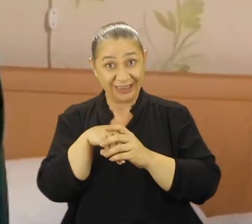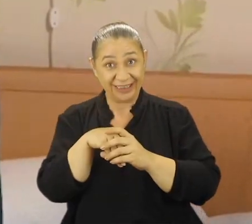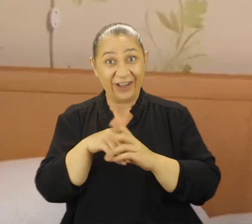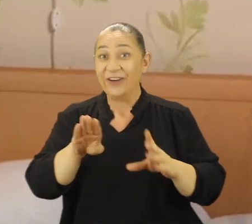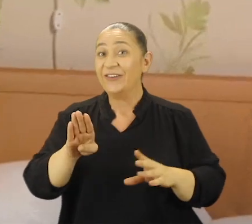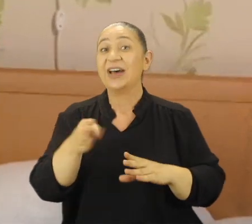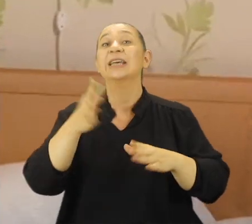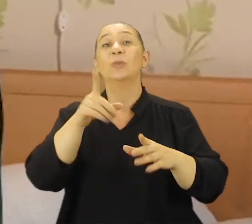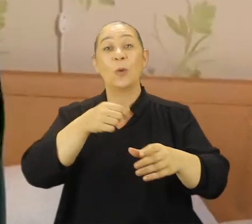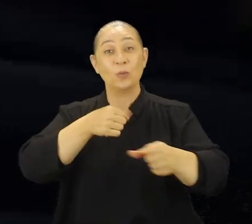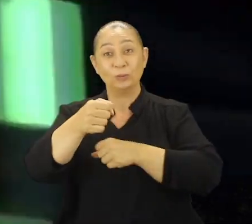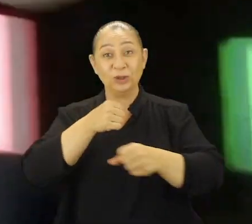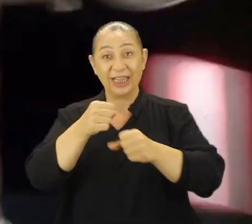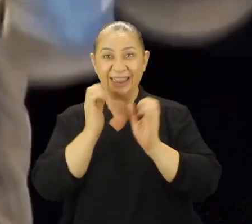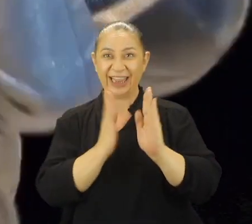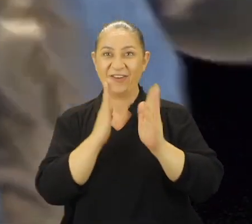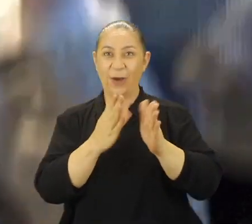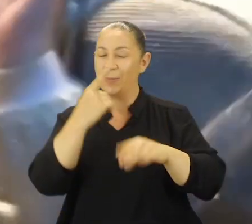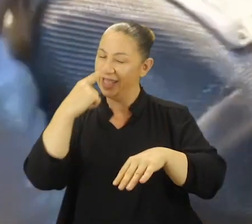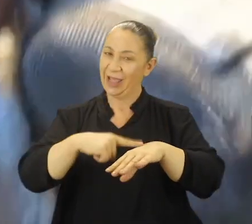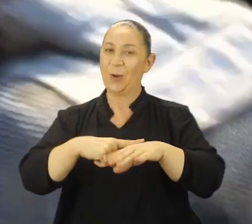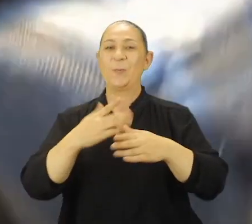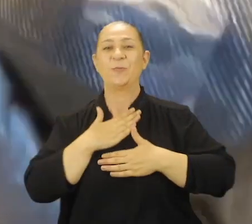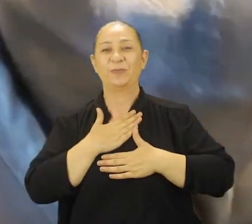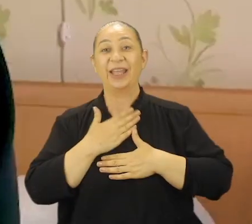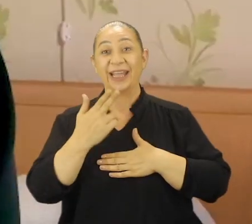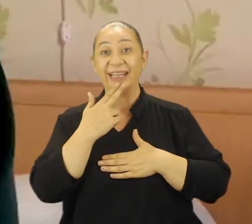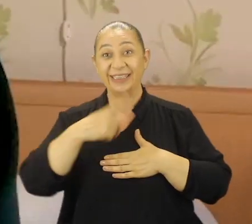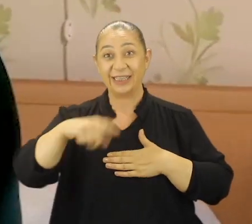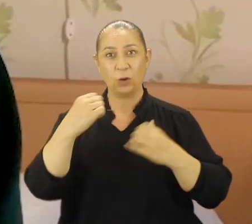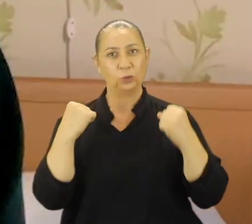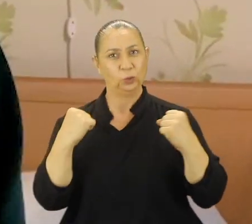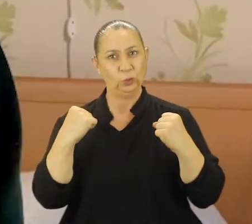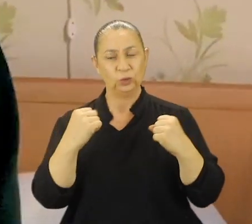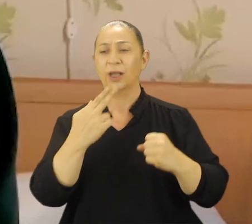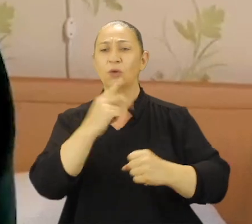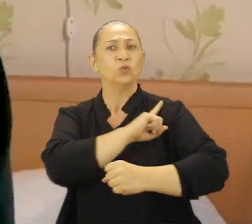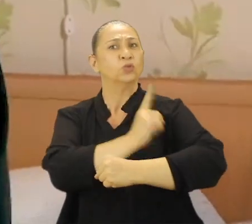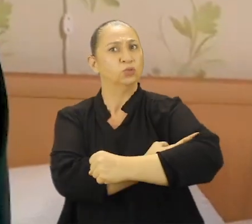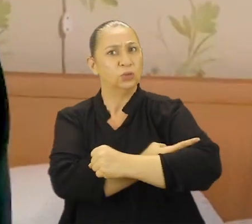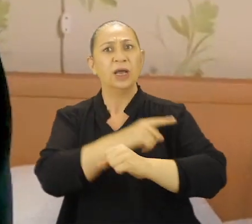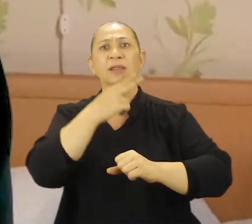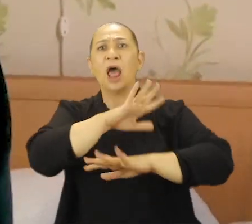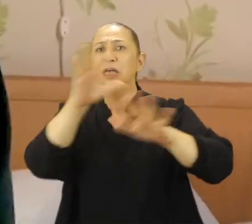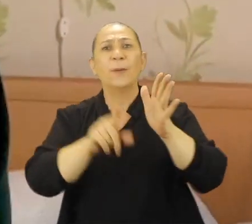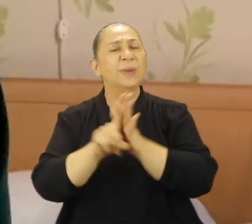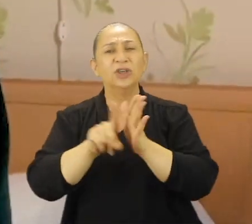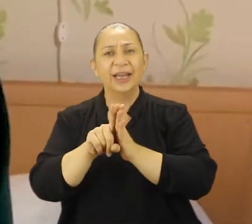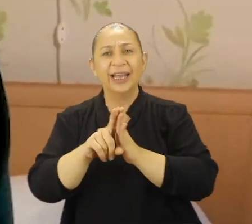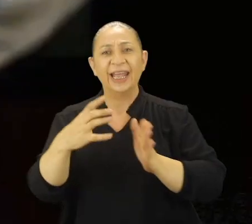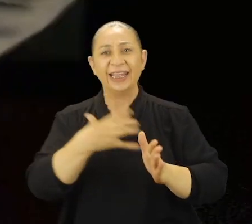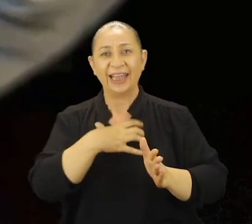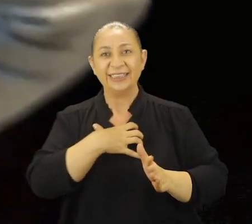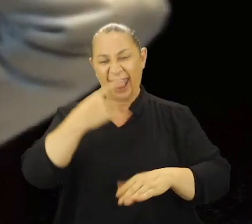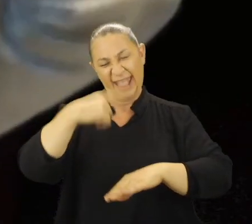vazgeçmeden mücadelemize devam edeceğimize inanıyorum. Kadınlar kuvvetlidir, kadınlar güçlüdür, kadınlar her şeyi başarır.